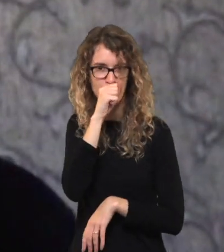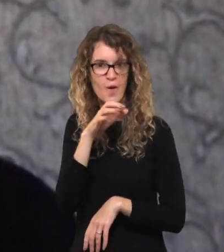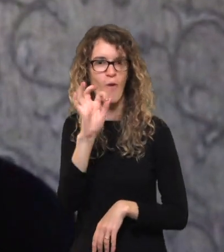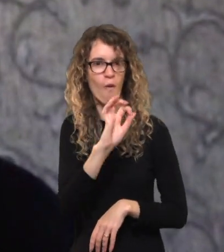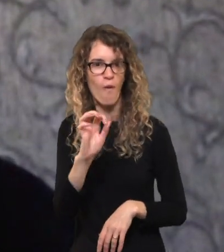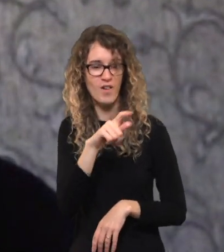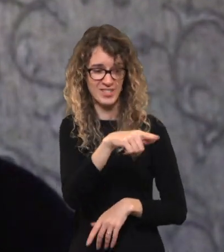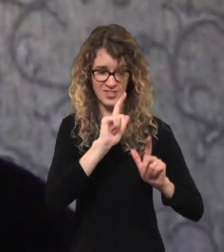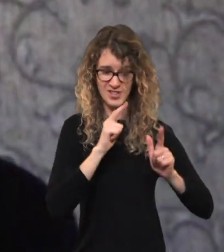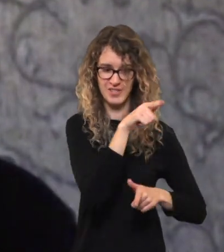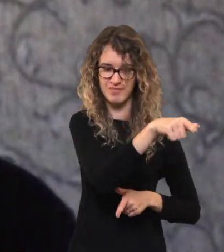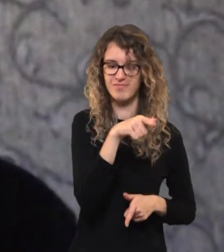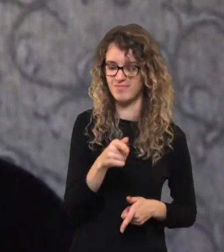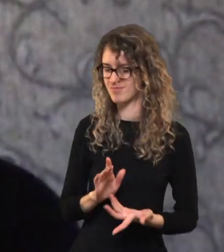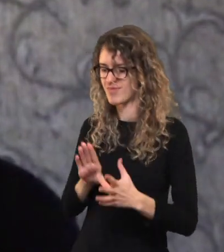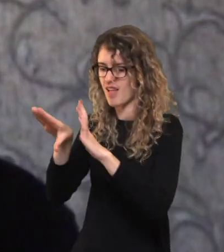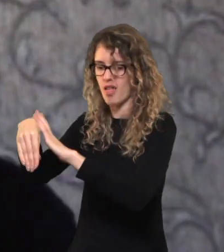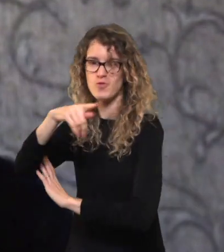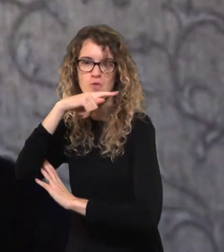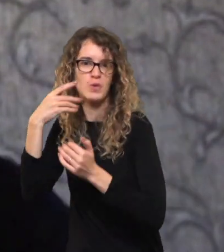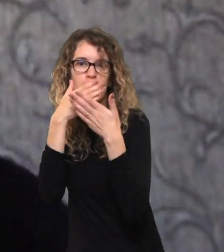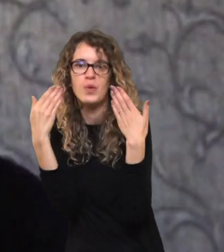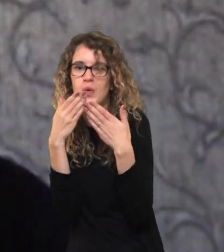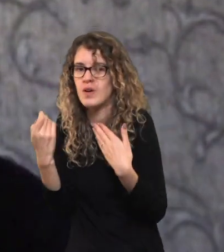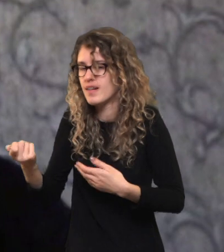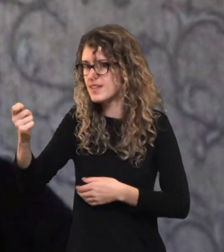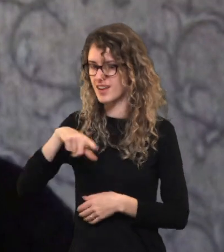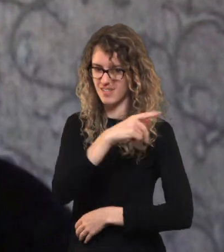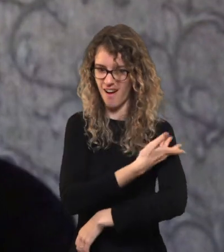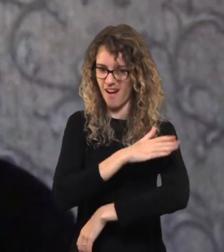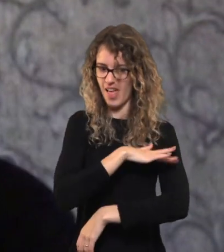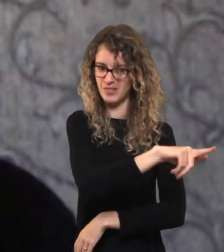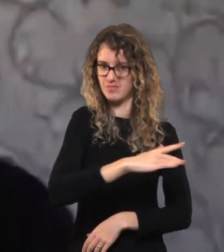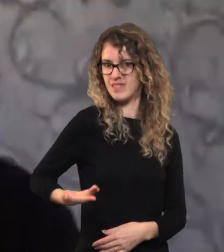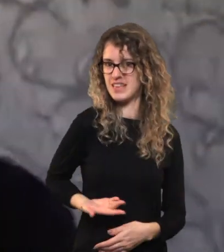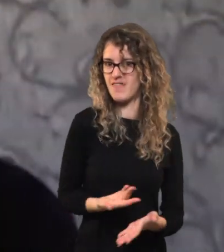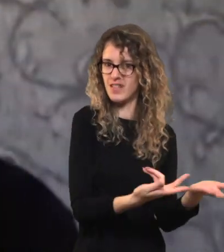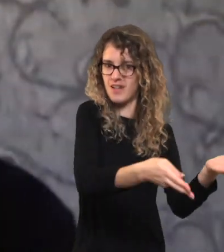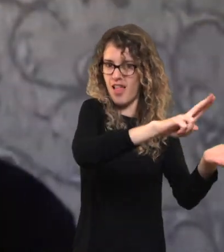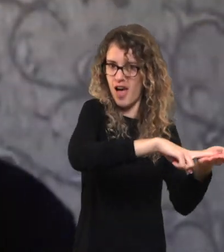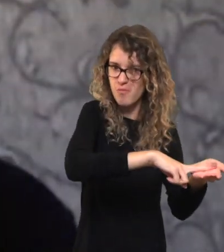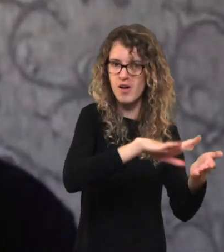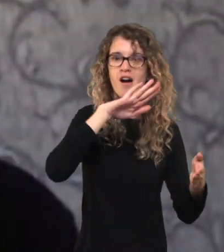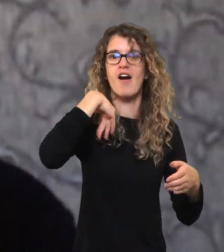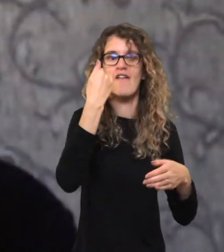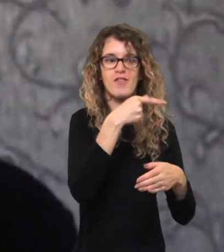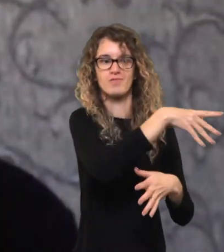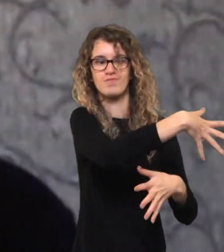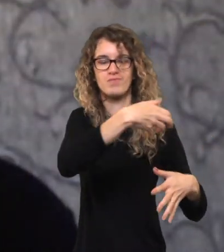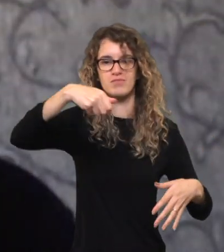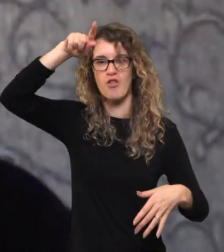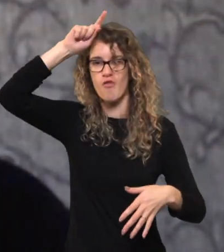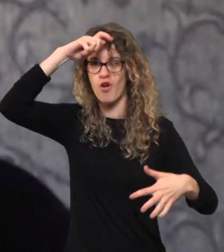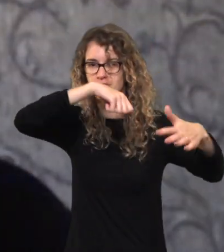federacijos ar Sovietų sąjungos teritorijoje. Jis visą gyvenimą gyveno Lenkijos teritorijoje, o vėliau jis buvo vokiačių